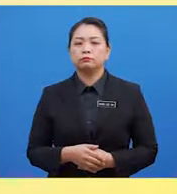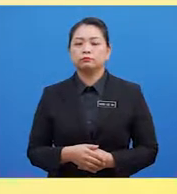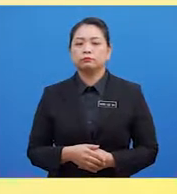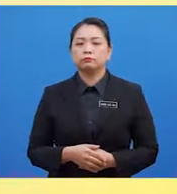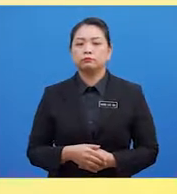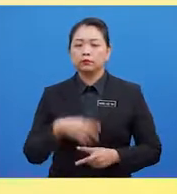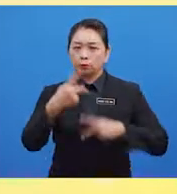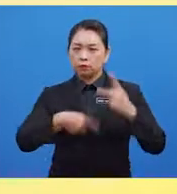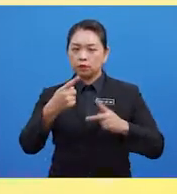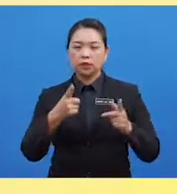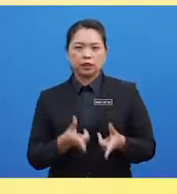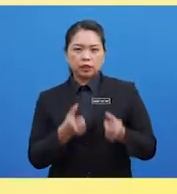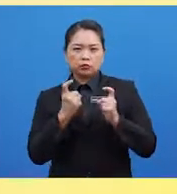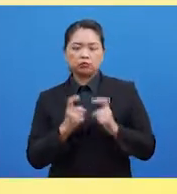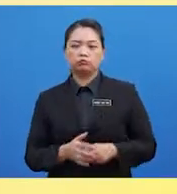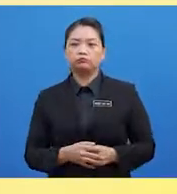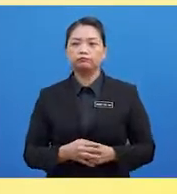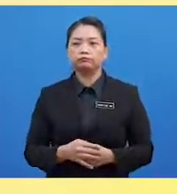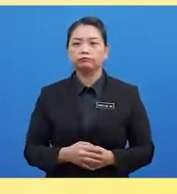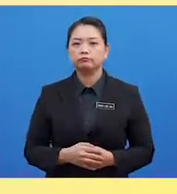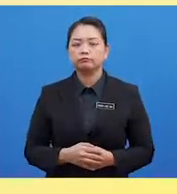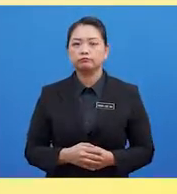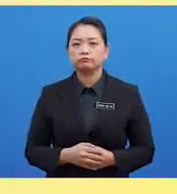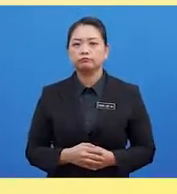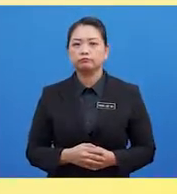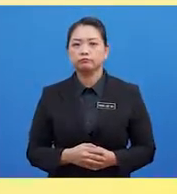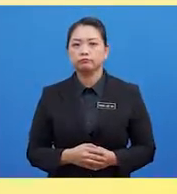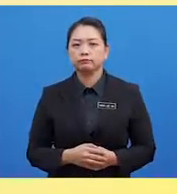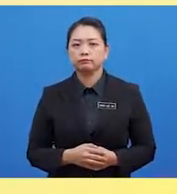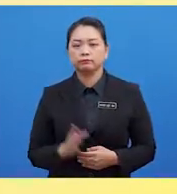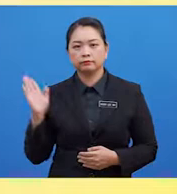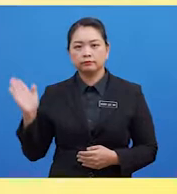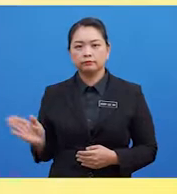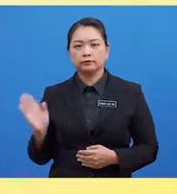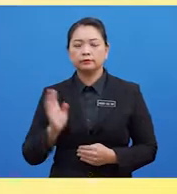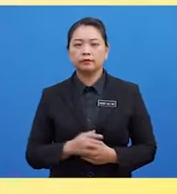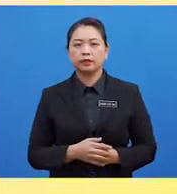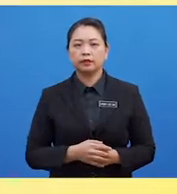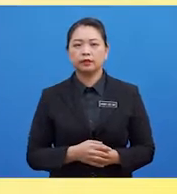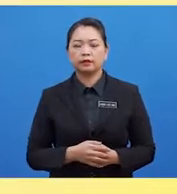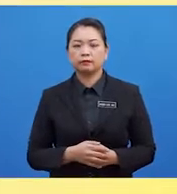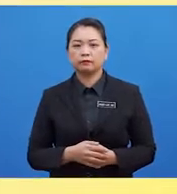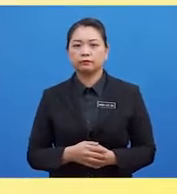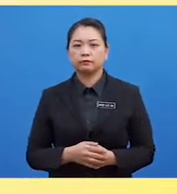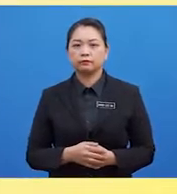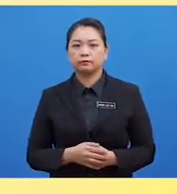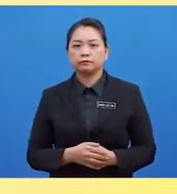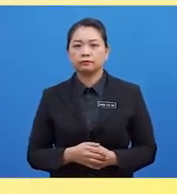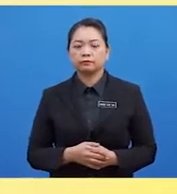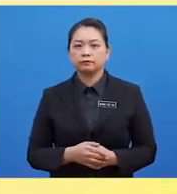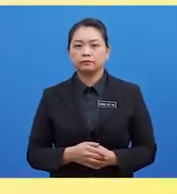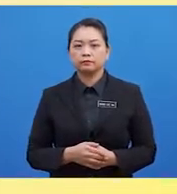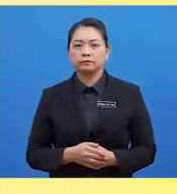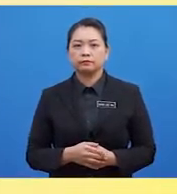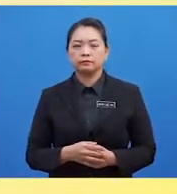Viratori Dan Perprosesan Kelajuan Fasa Yang Terakhir Ialah Fasa Rekerasi Fasa Ini Adalah